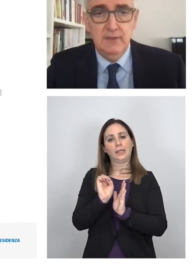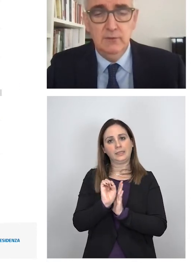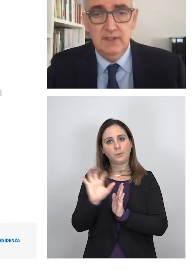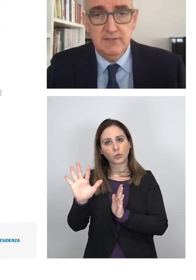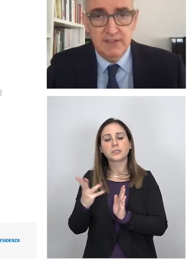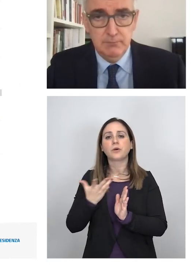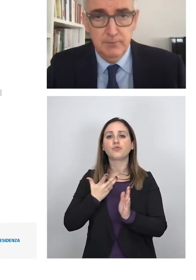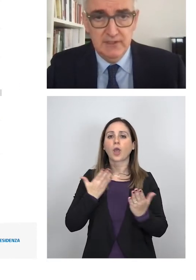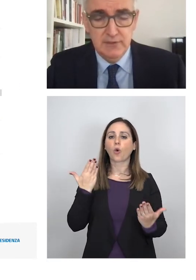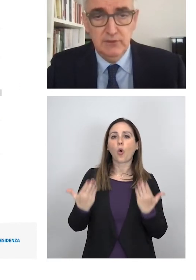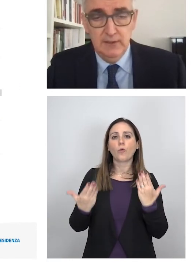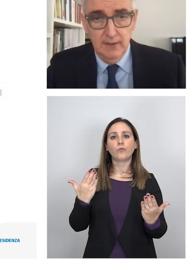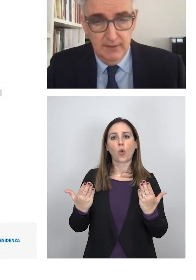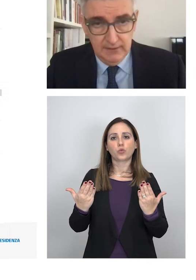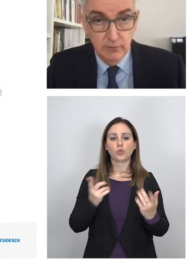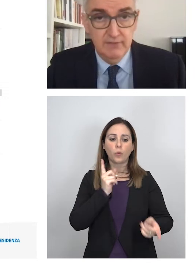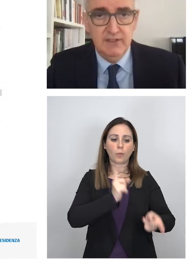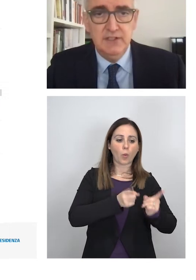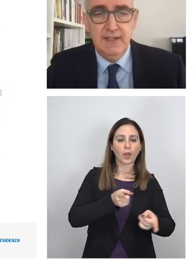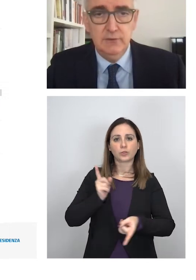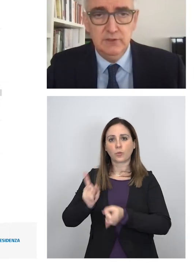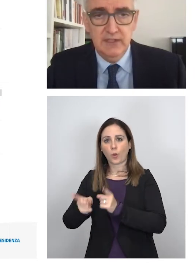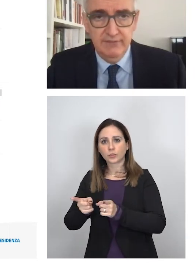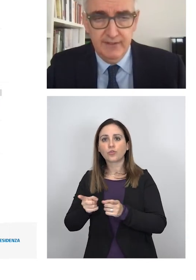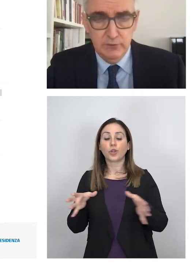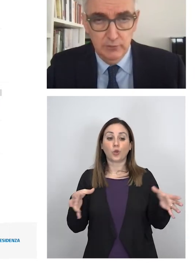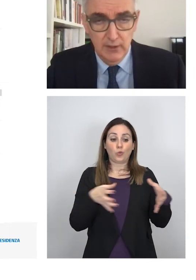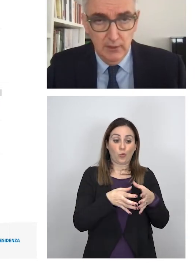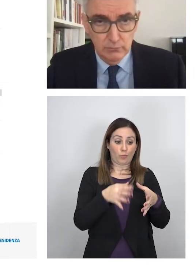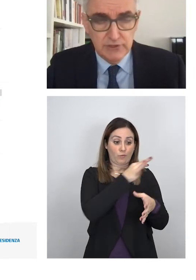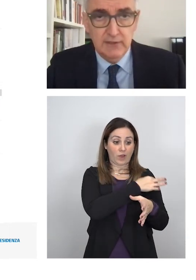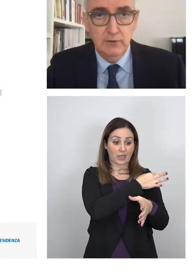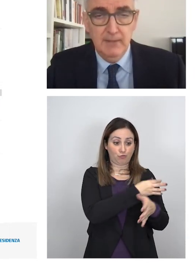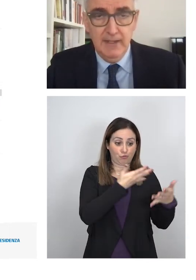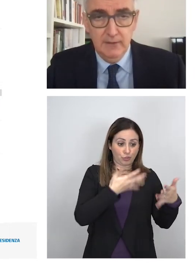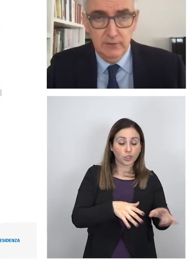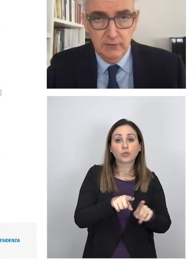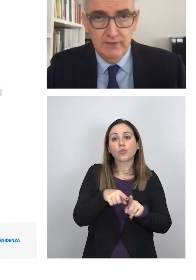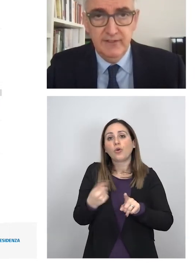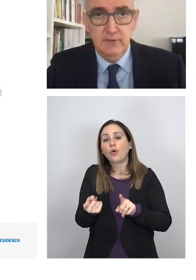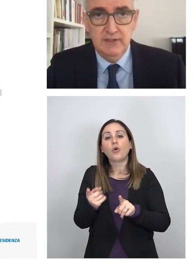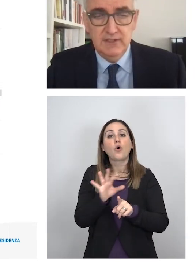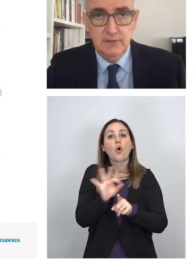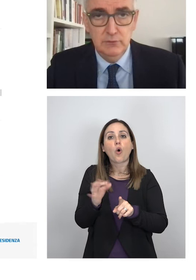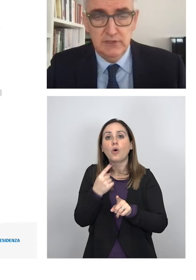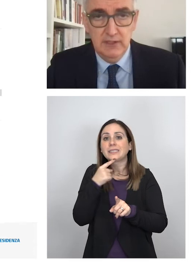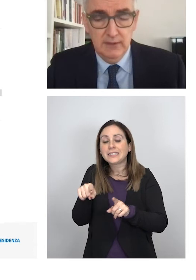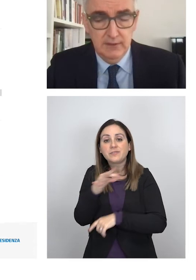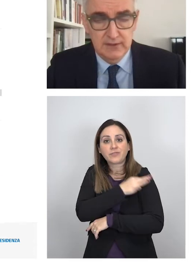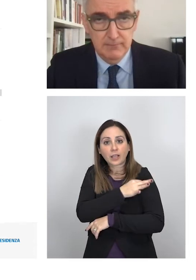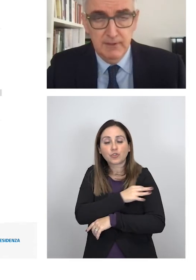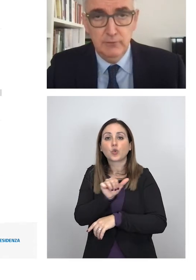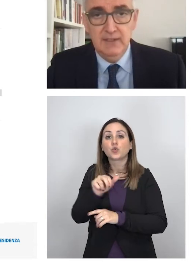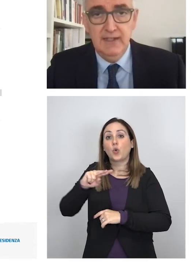confrontano le diverse popolazioni chi non è vaccinato chi ha fatto un ciclo ma non ha ancora fatto la terza dose